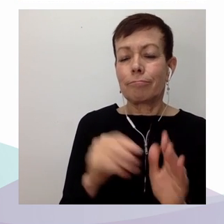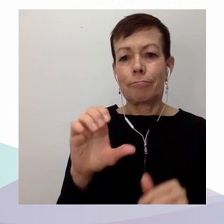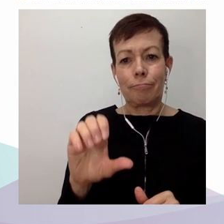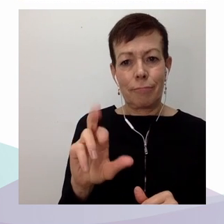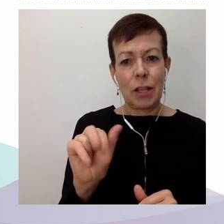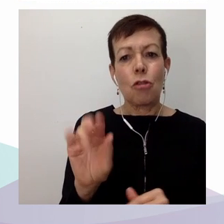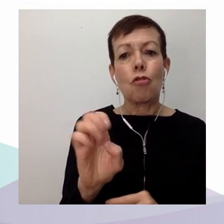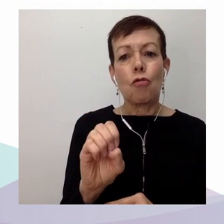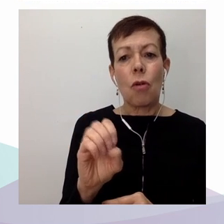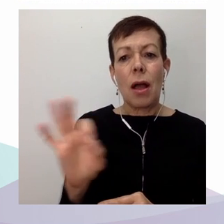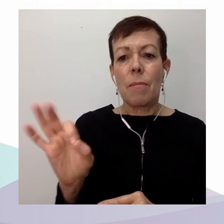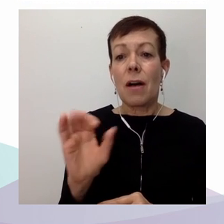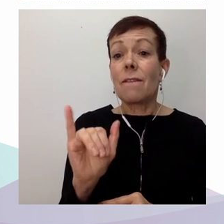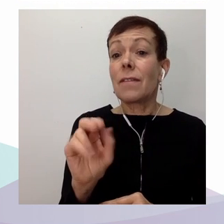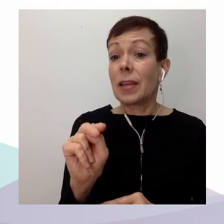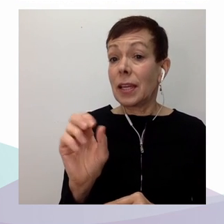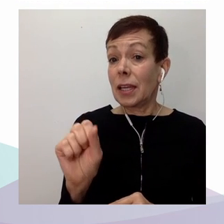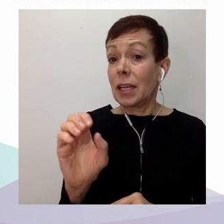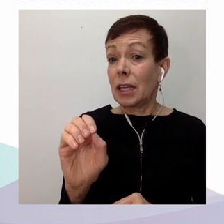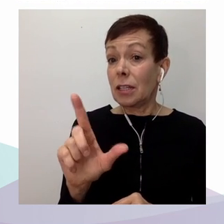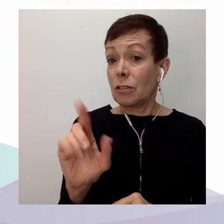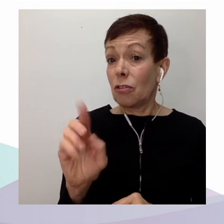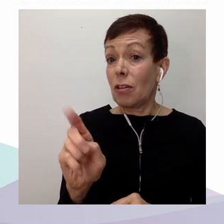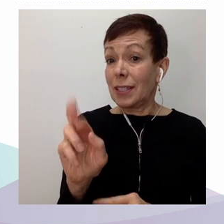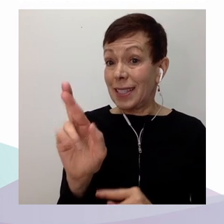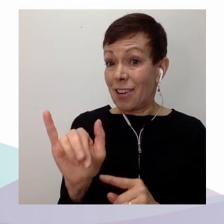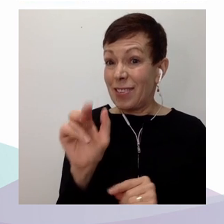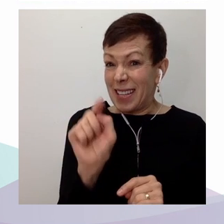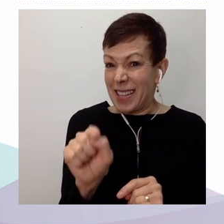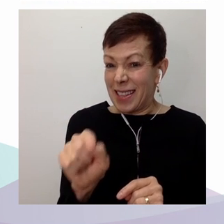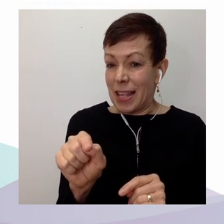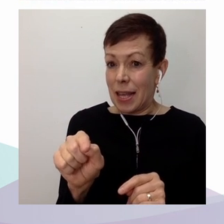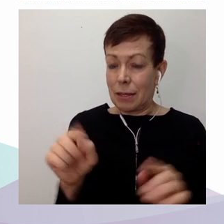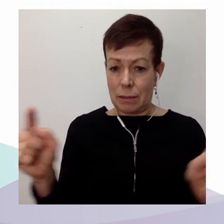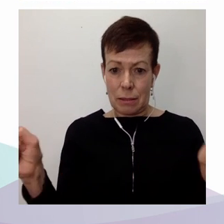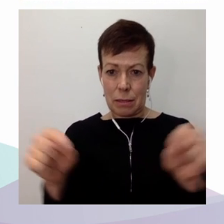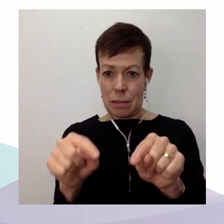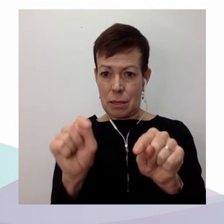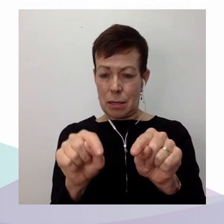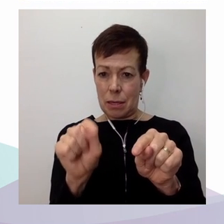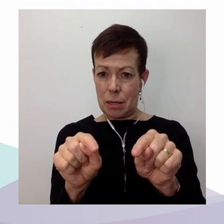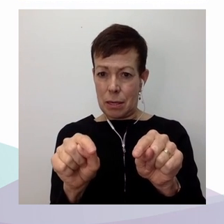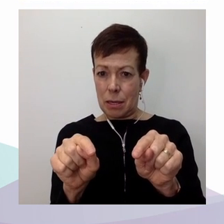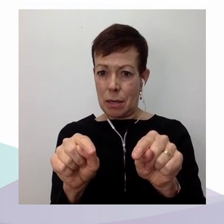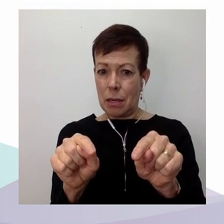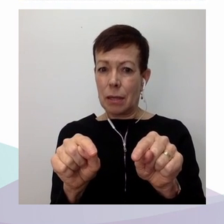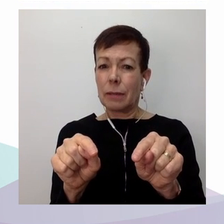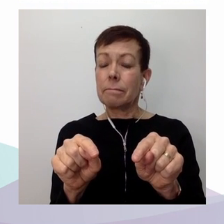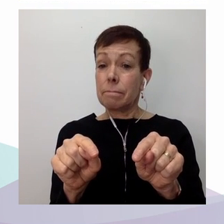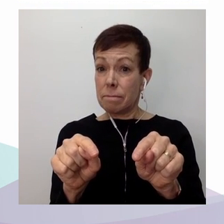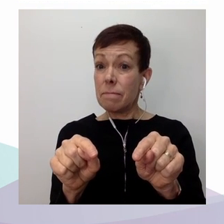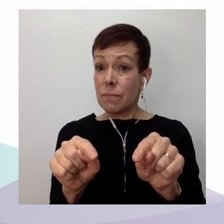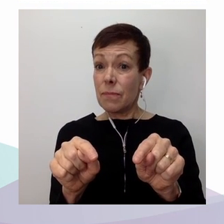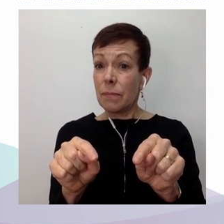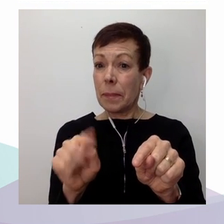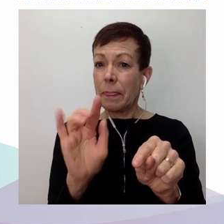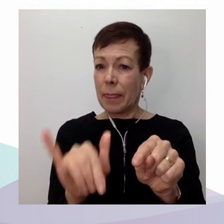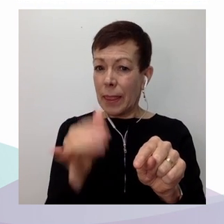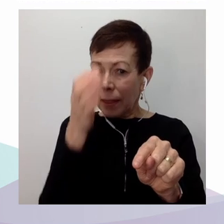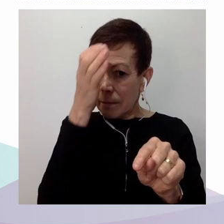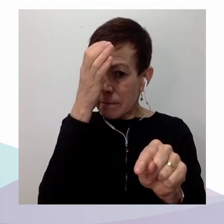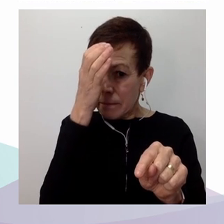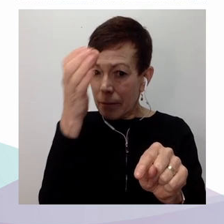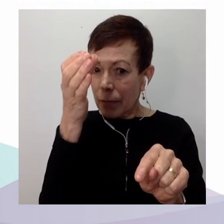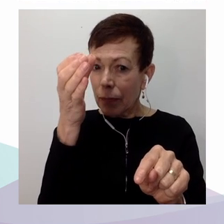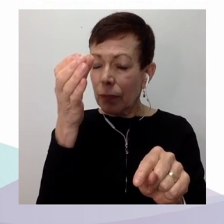'insolidarité, une notion d'ailleurs qui a été qualifiée par Pierre Anson en 92 de notion en